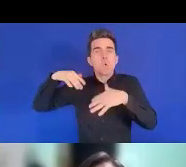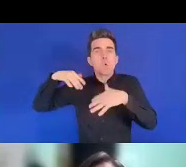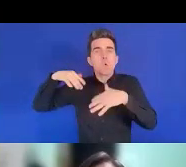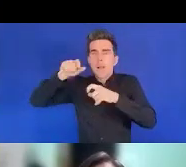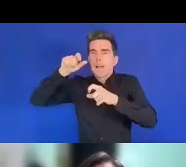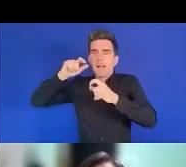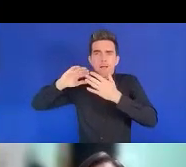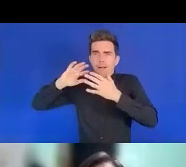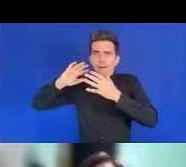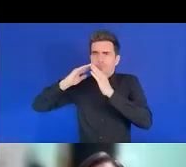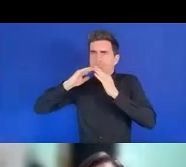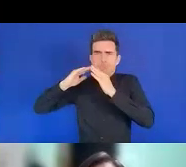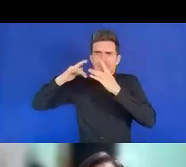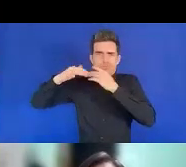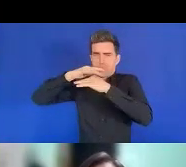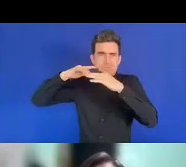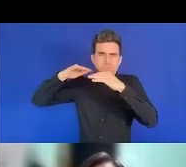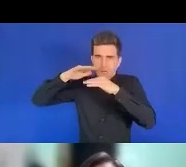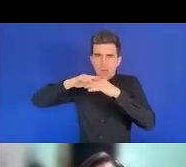totale de